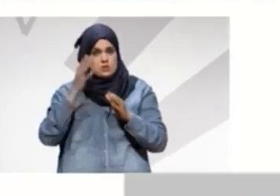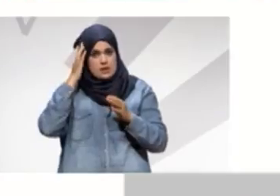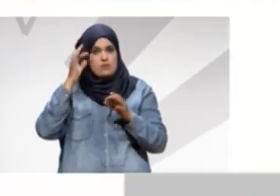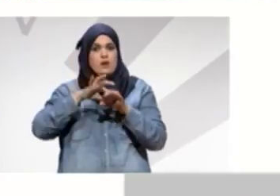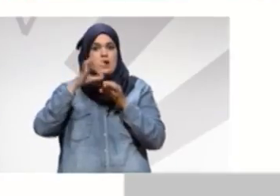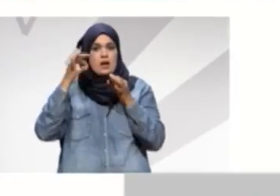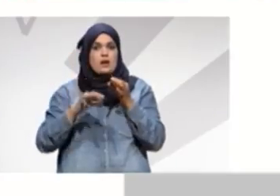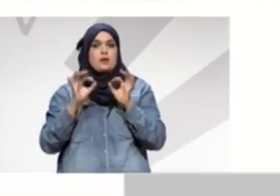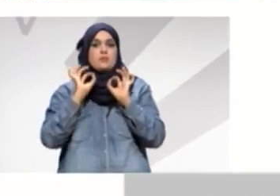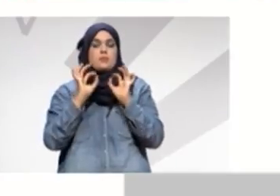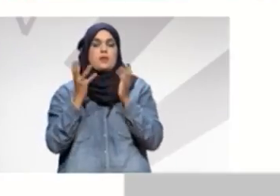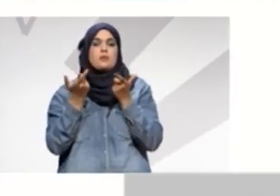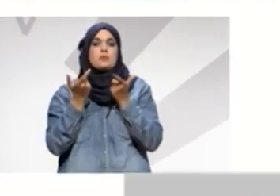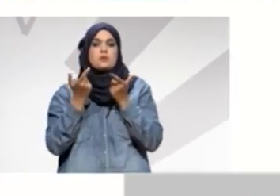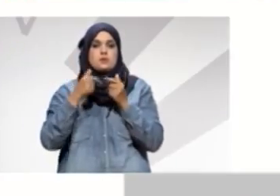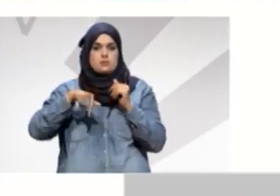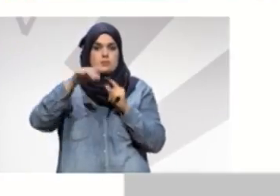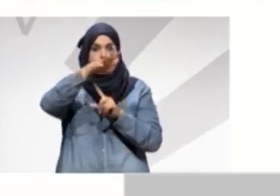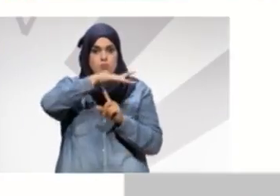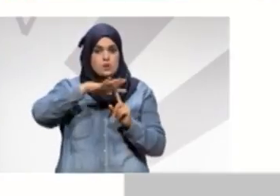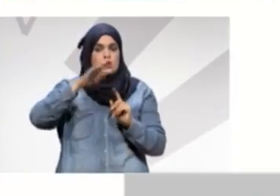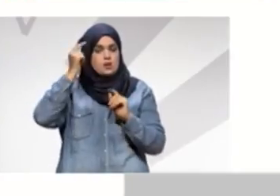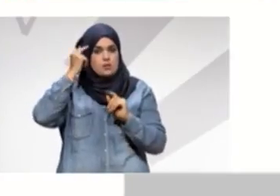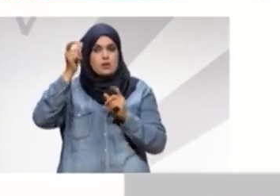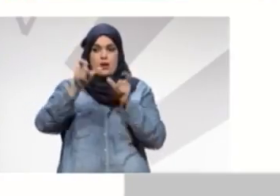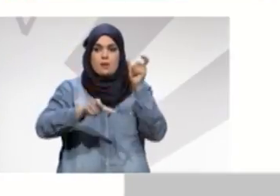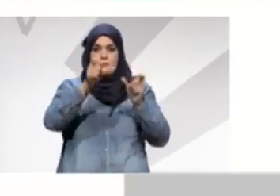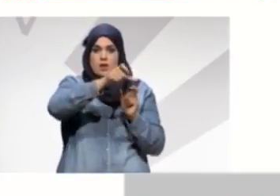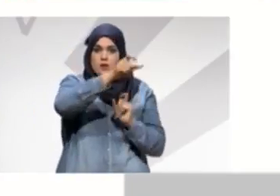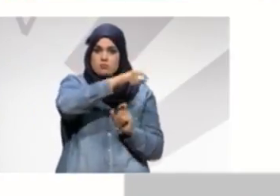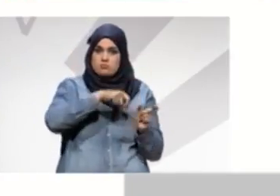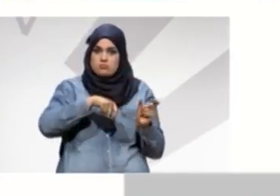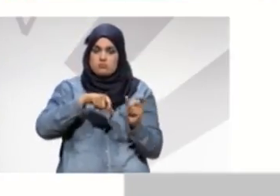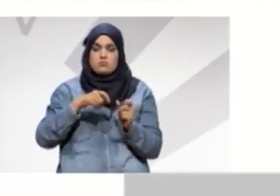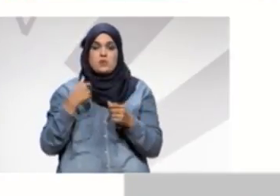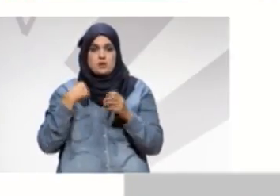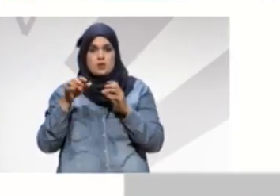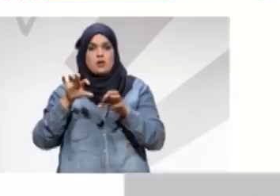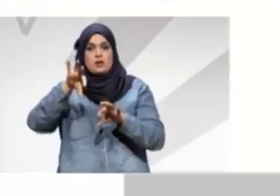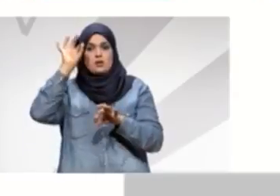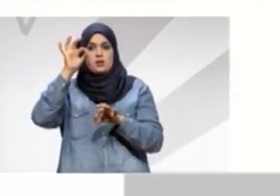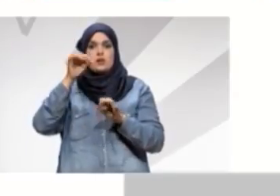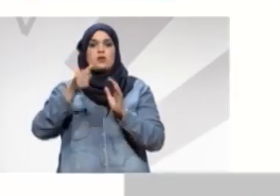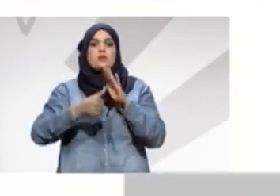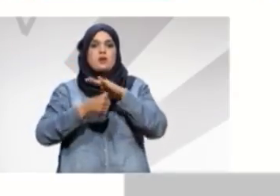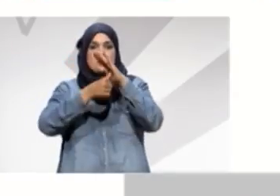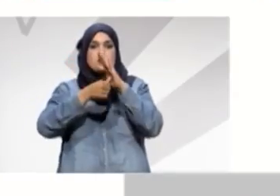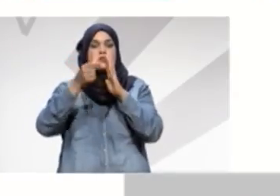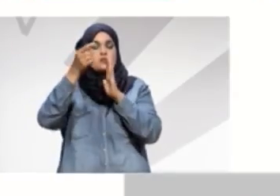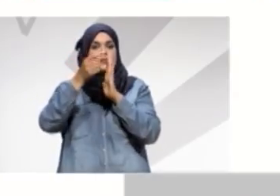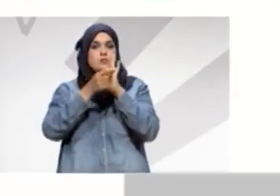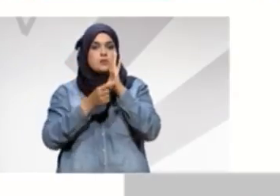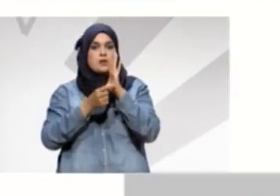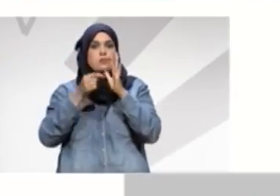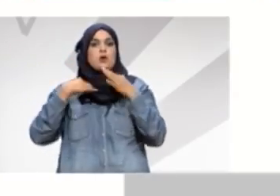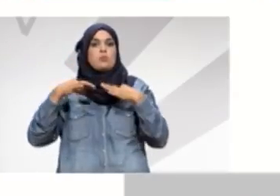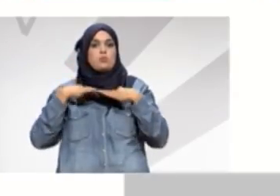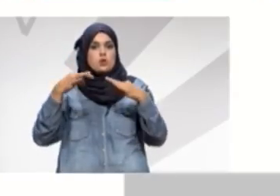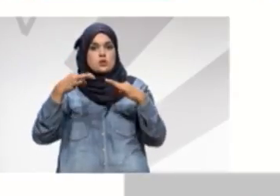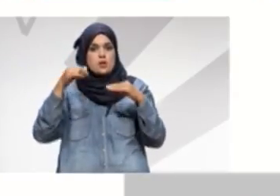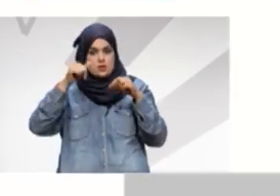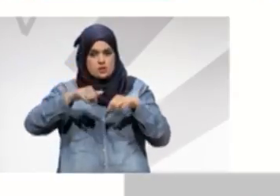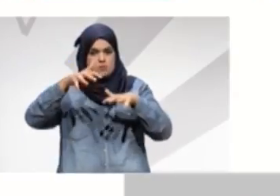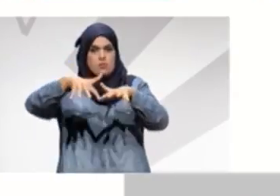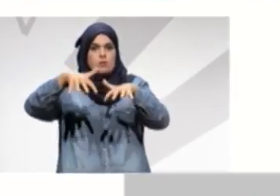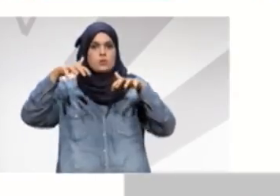العباد اللي محيطة بنا اليوم اخترنا رئيس مستقل ولازم تكوين برنامج مستقل